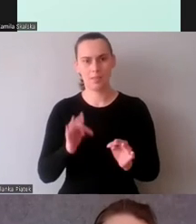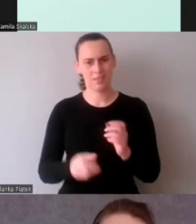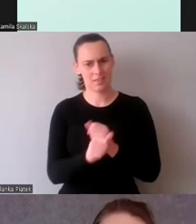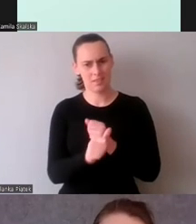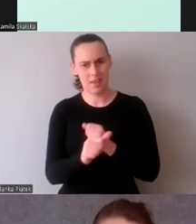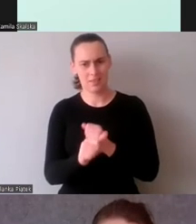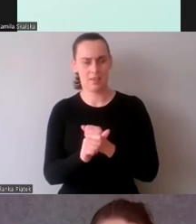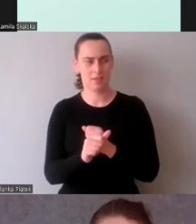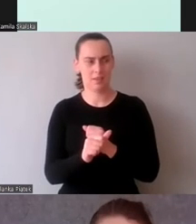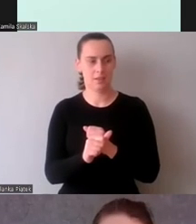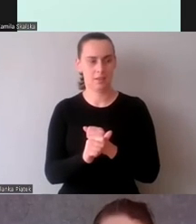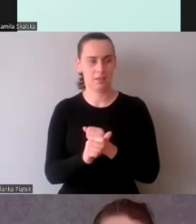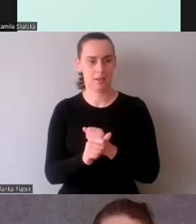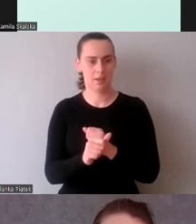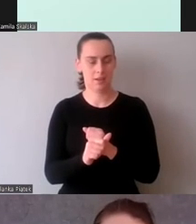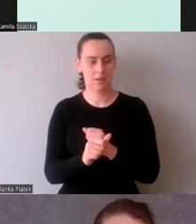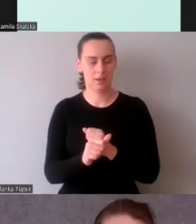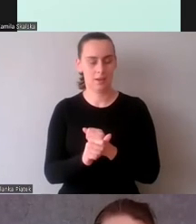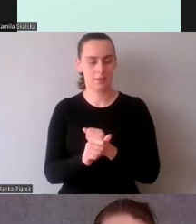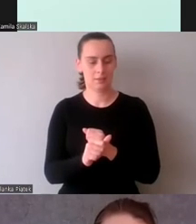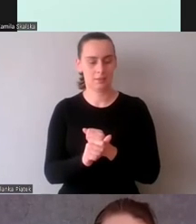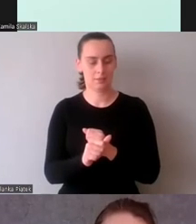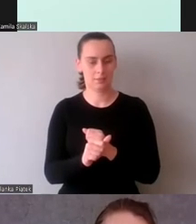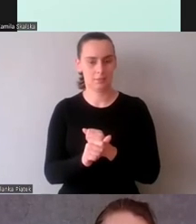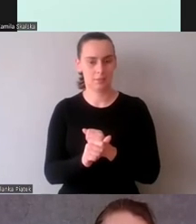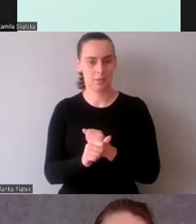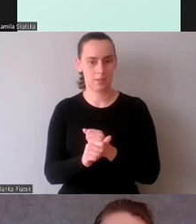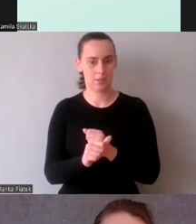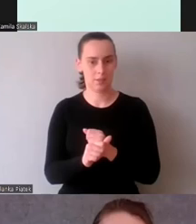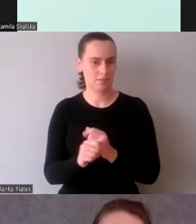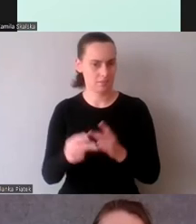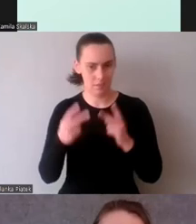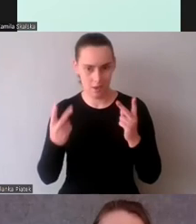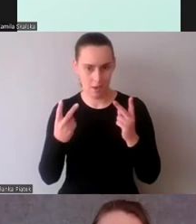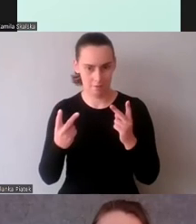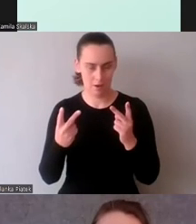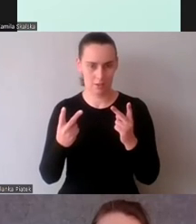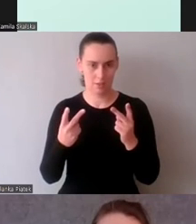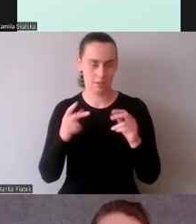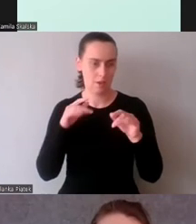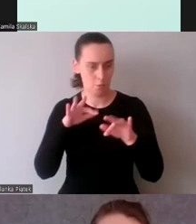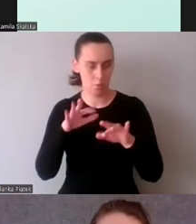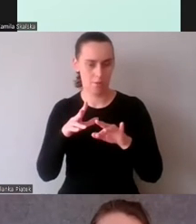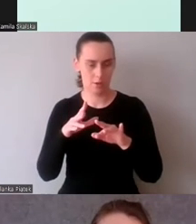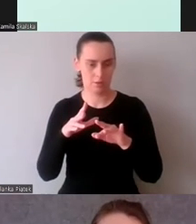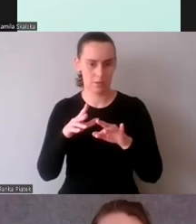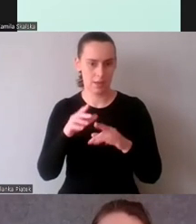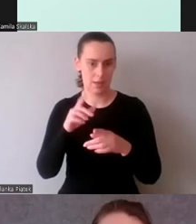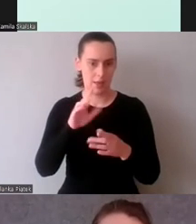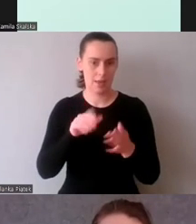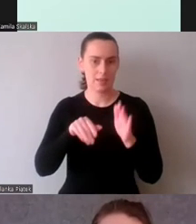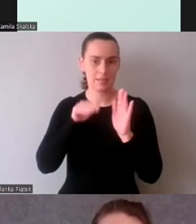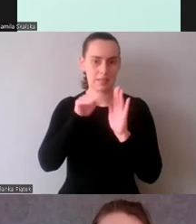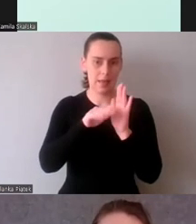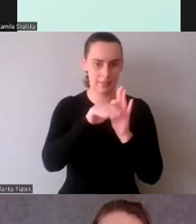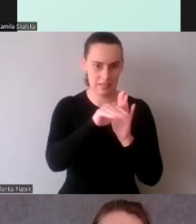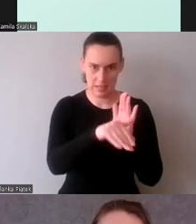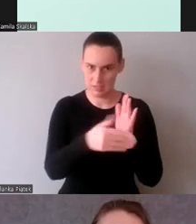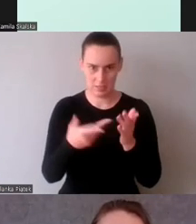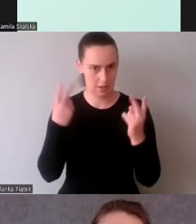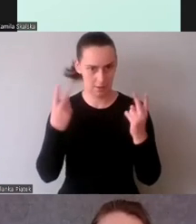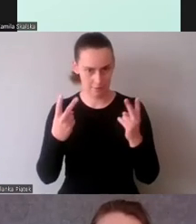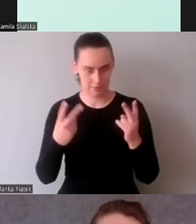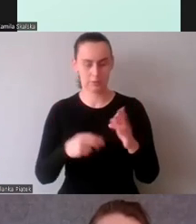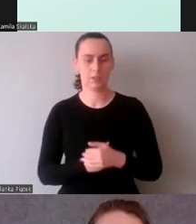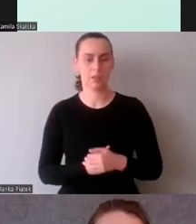to znaczy doświadczeni uczestnicy bardziej odwracali wzrok we wszystkich warunkach. To oczywiście pokazuje nam